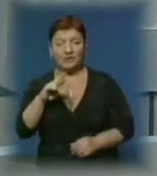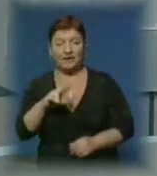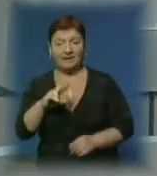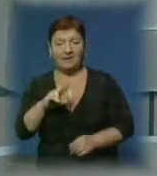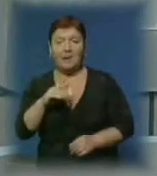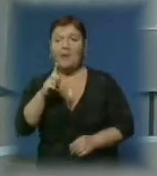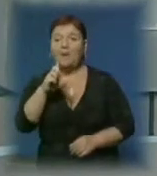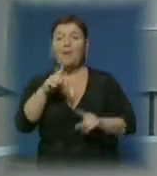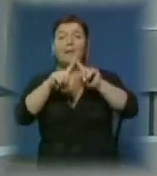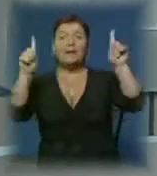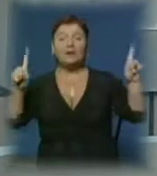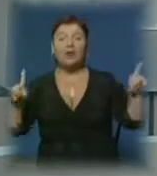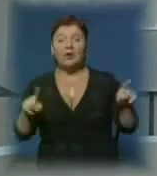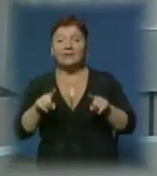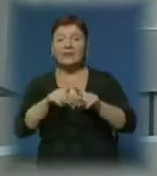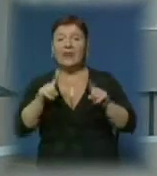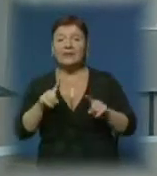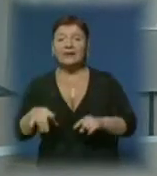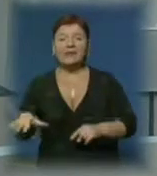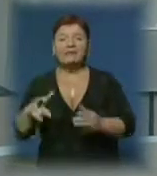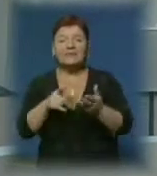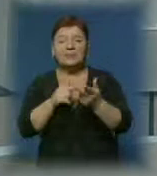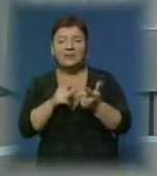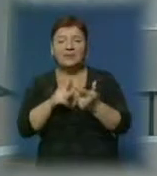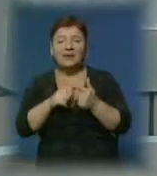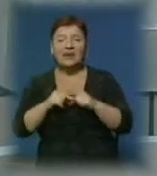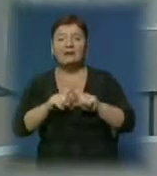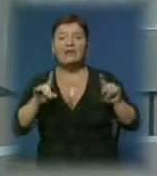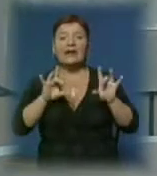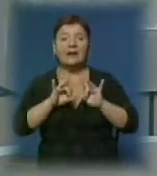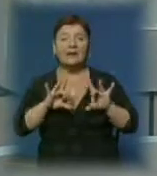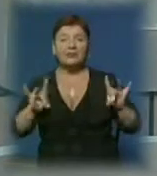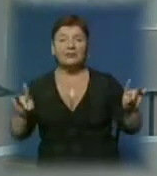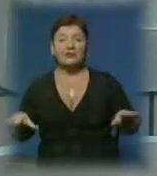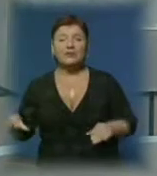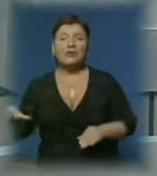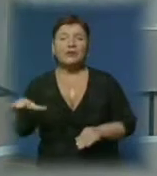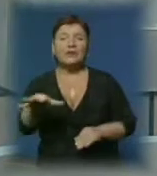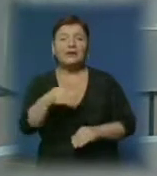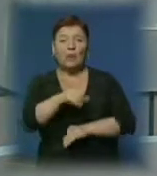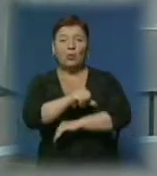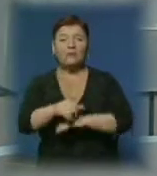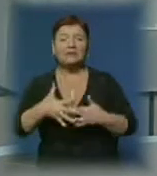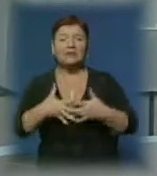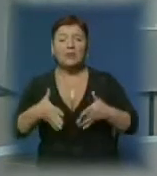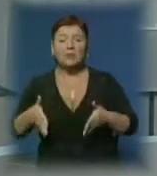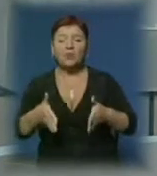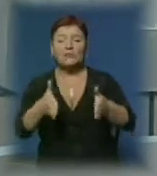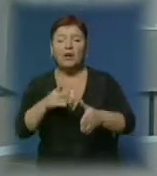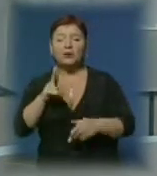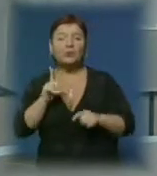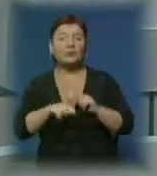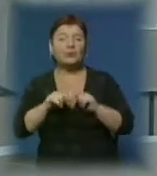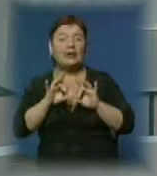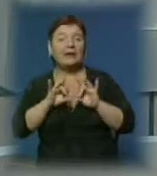Білборди, сіті, лайти, банери – далеко не весь перелік носіїв зовнішньої реклами, що заполонили вуличний простір. Хто контролює життя